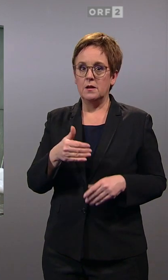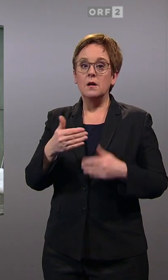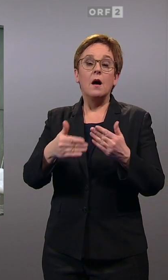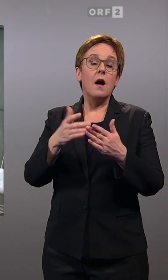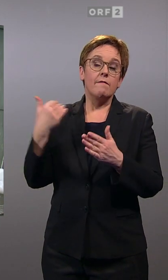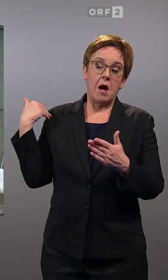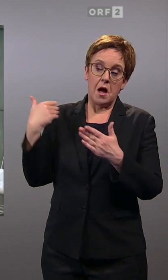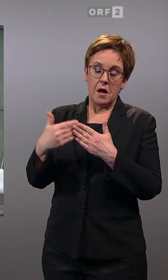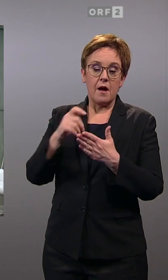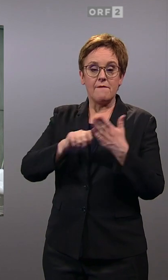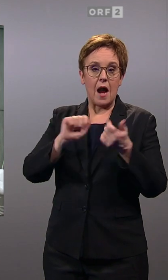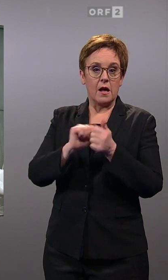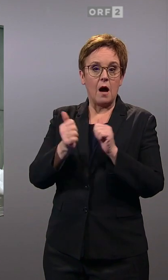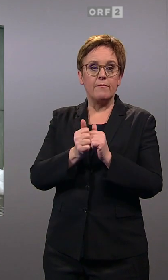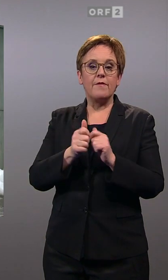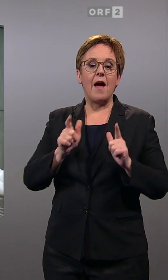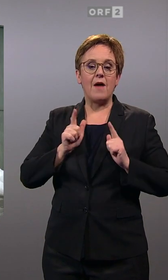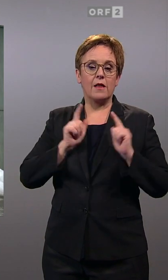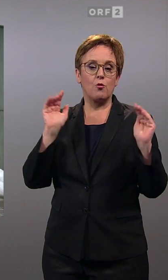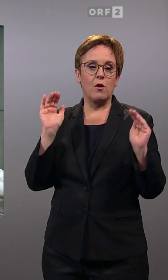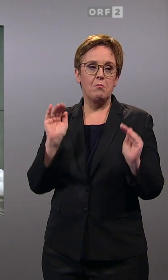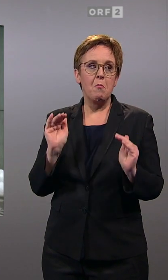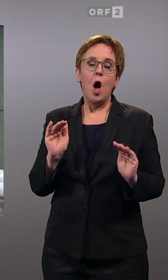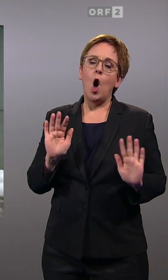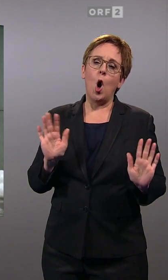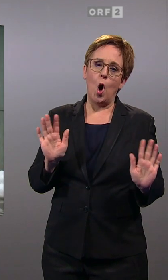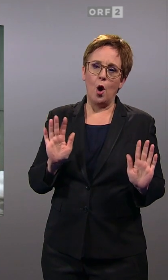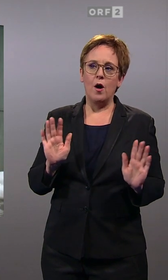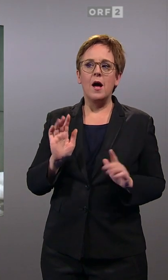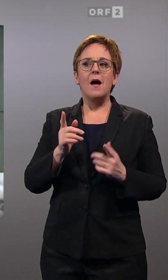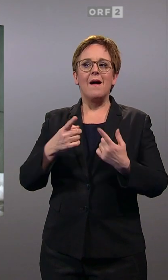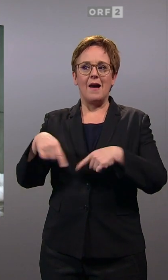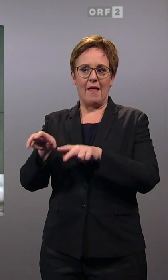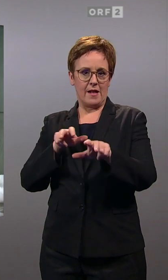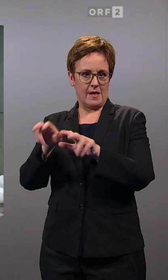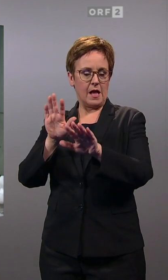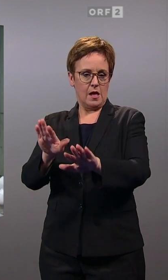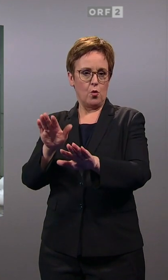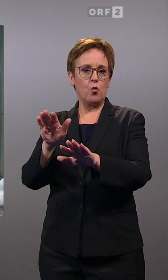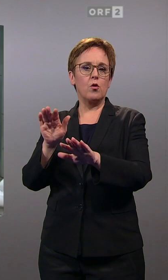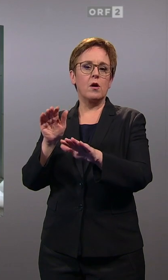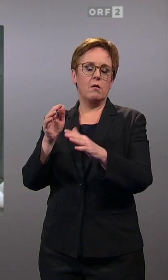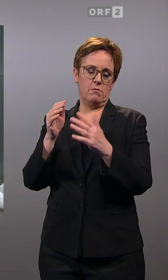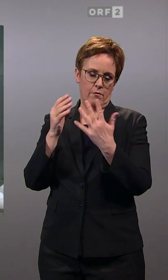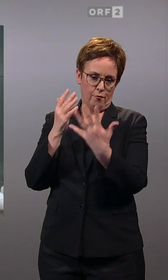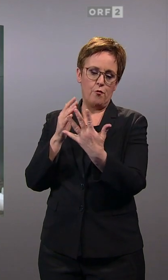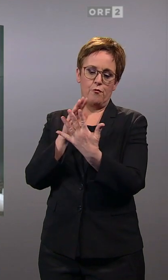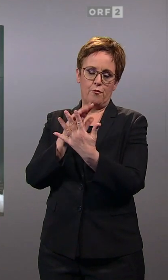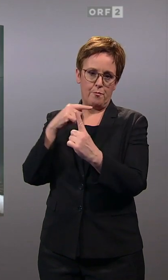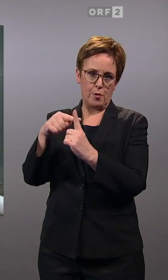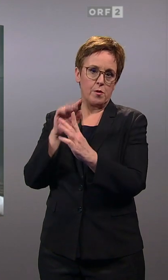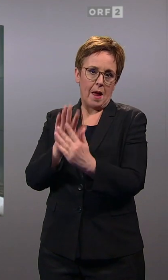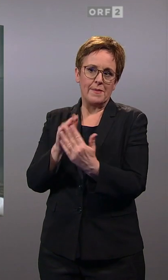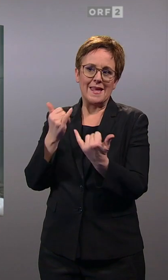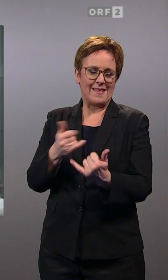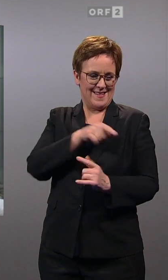Wahlkampf hat man die Erwartungen runtergeschraubt. Das Ziel ist, die Mehrheit in der Landesregierung zu verteidigen. Die wird ja derzeit